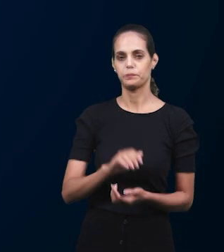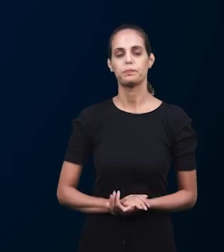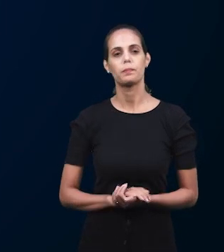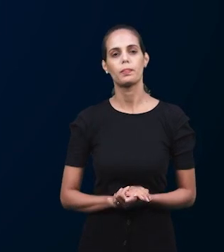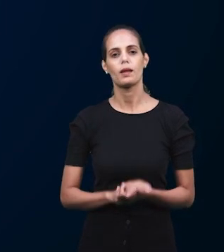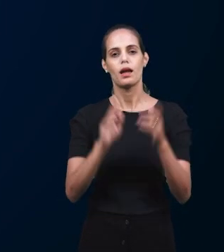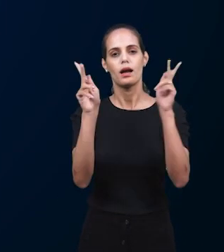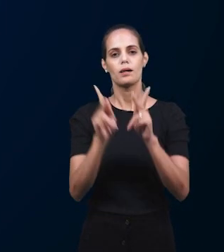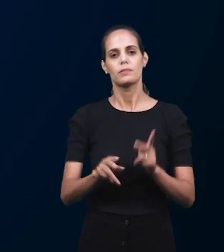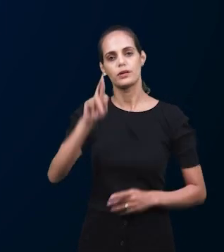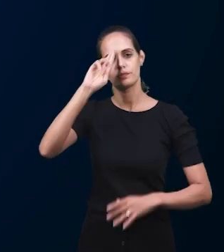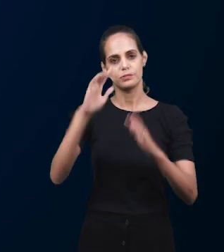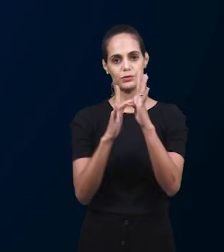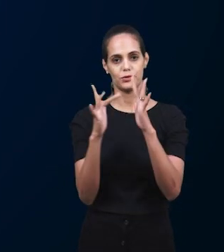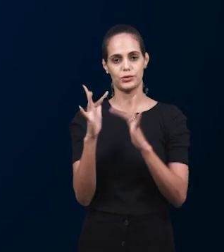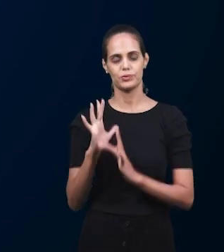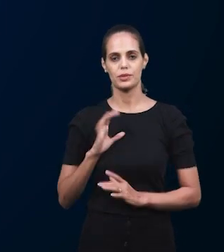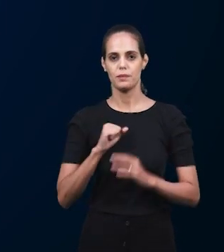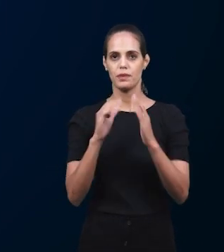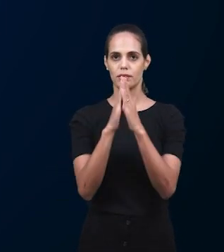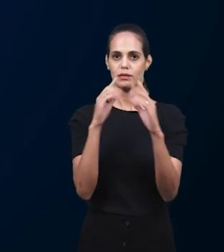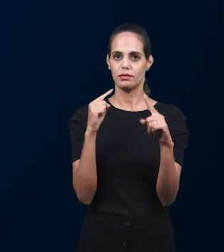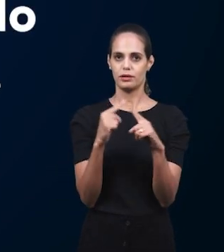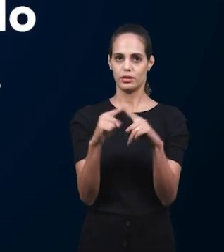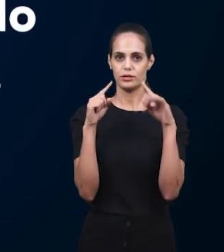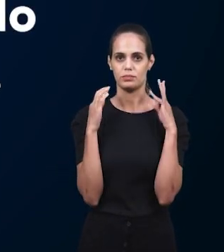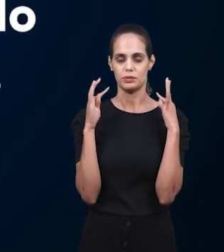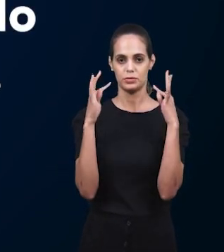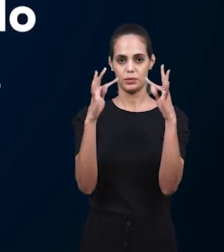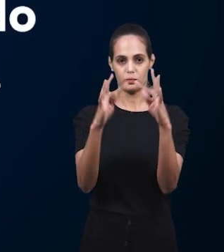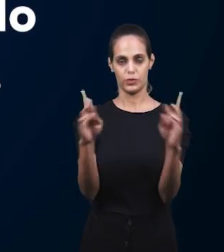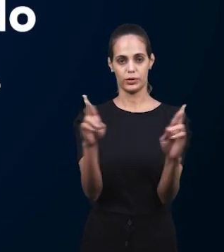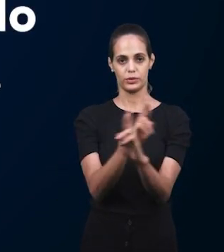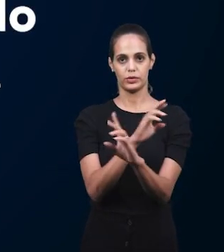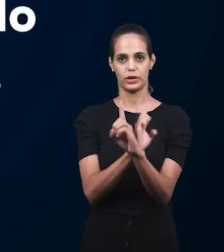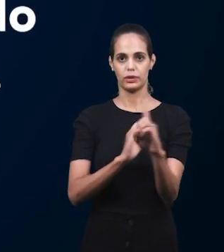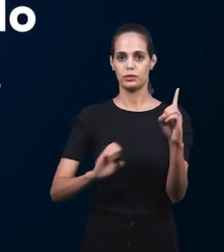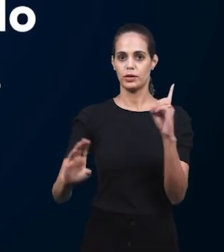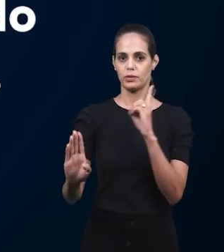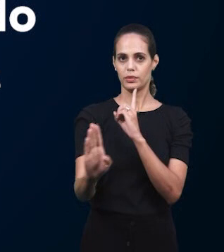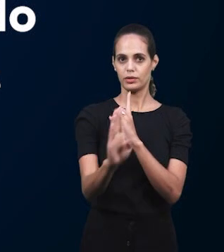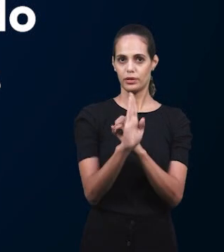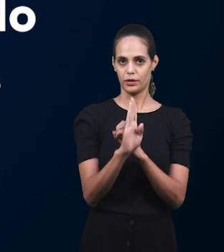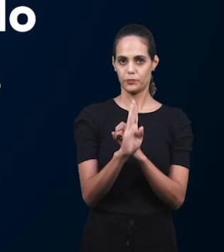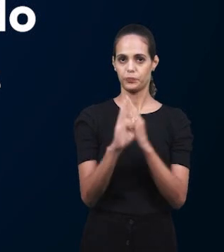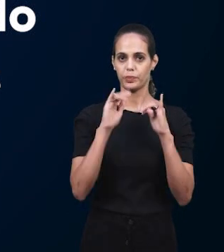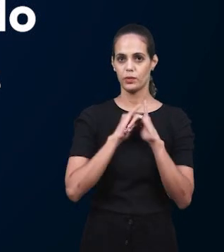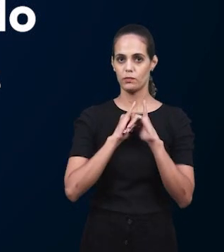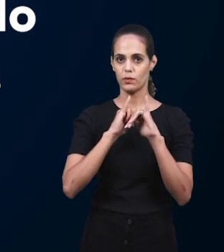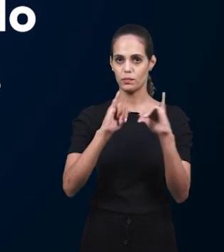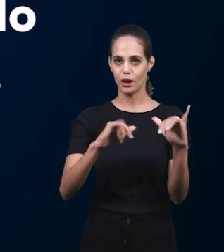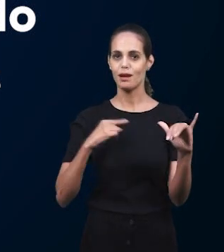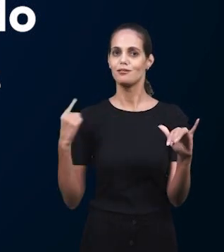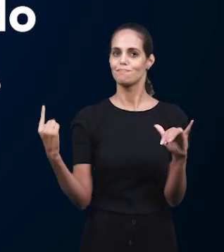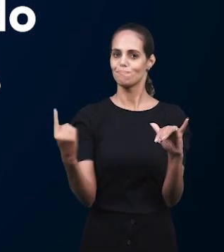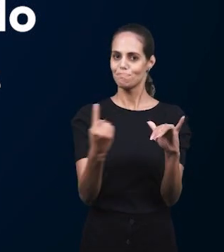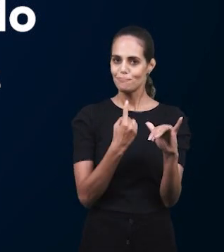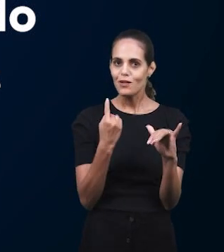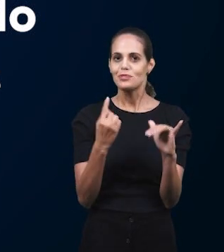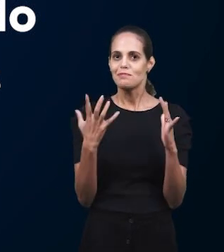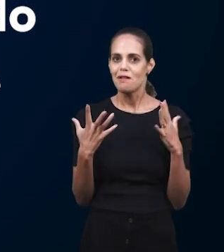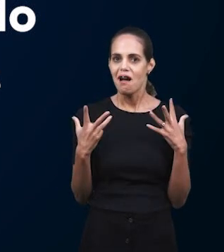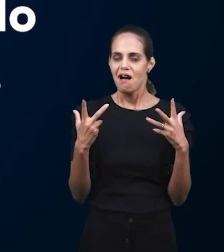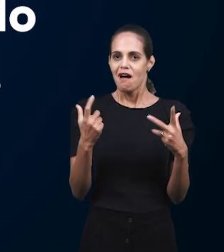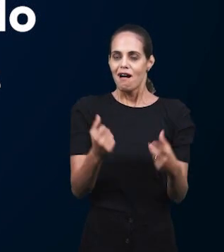передать вам краткое свидетельство о отношении уроков воскресной школы. Хотел бы сказать, мы